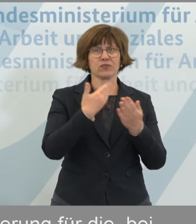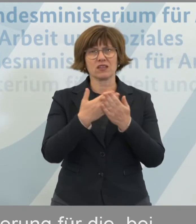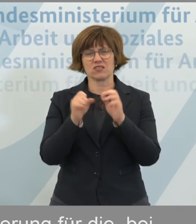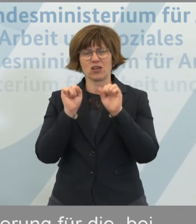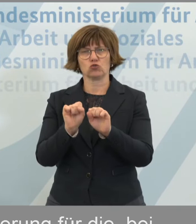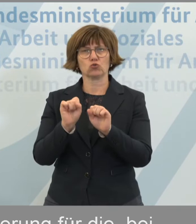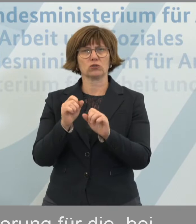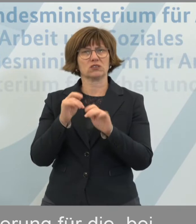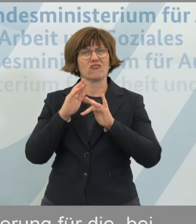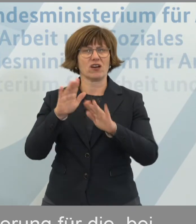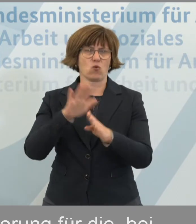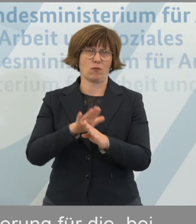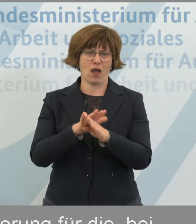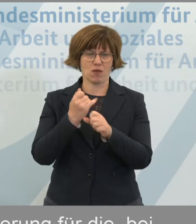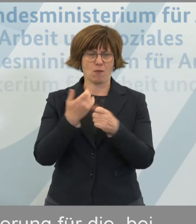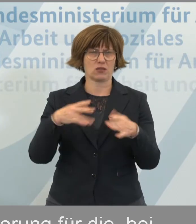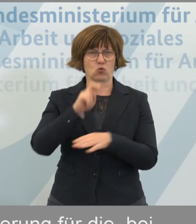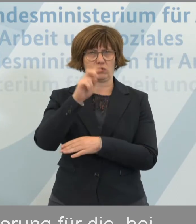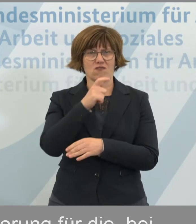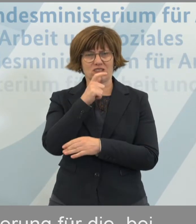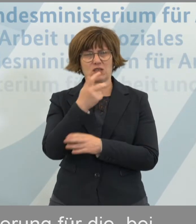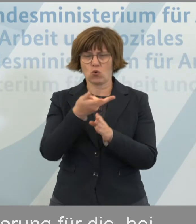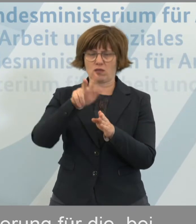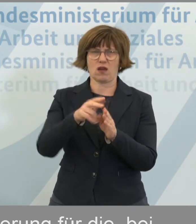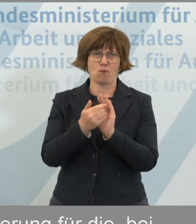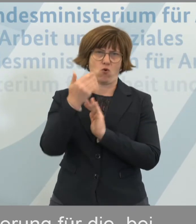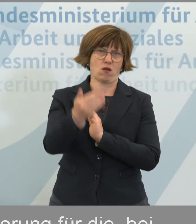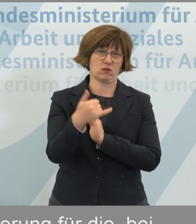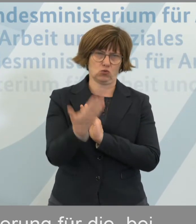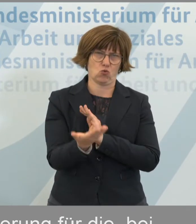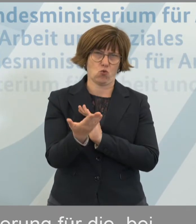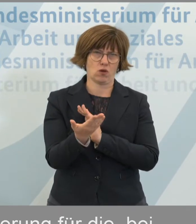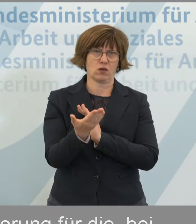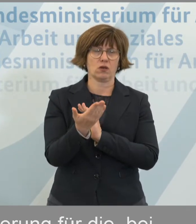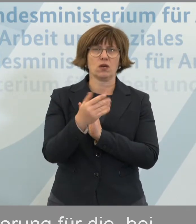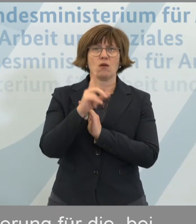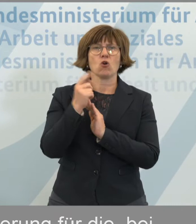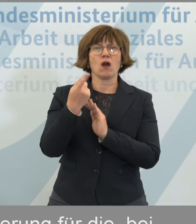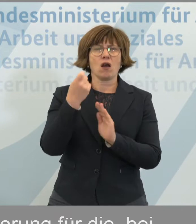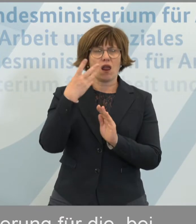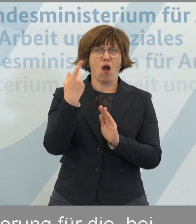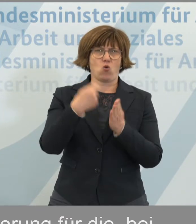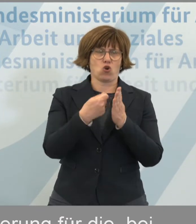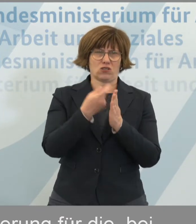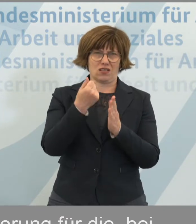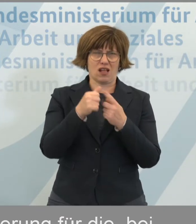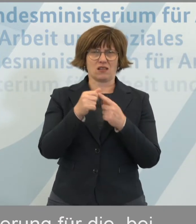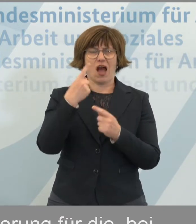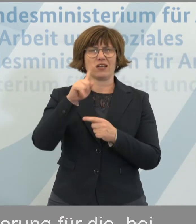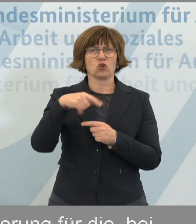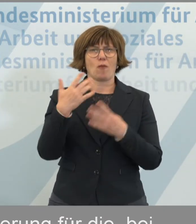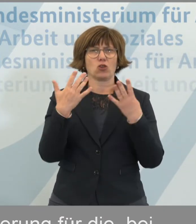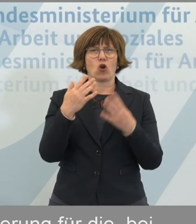Schutzwirkung der Arbeitslosenversicherung um drei Monate. Das wird auch Geld kosten, ungefähr 1